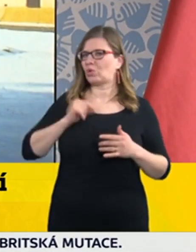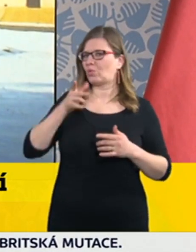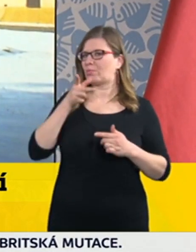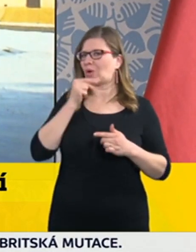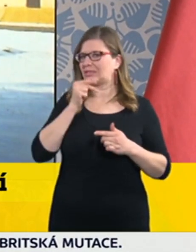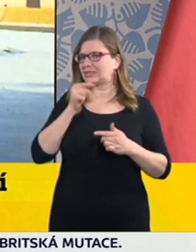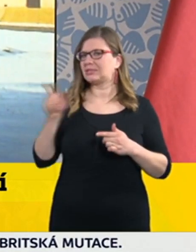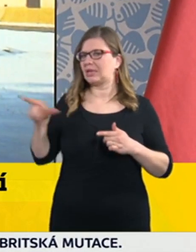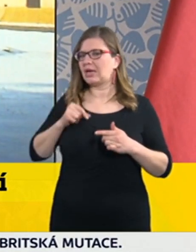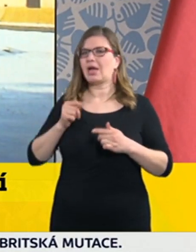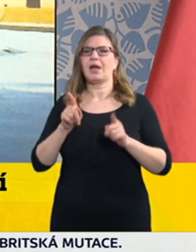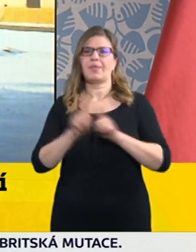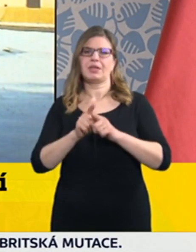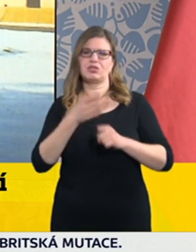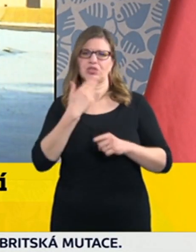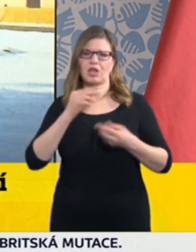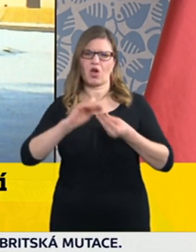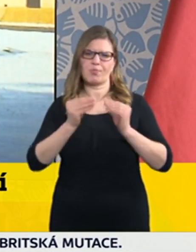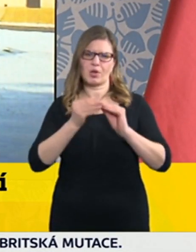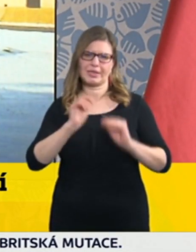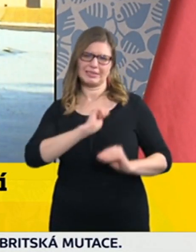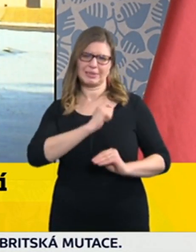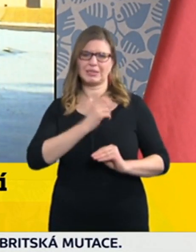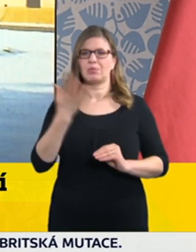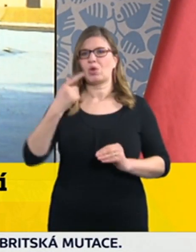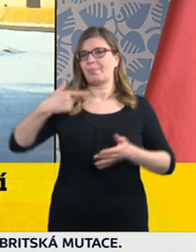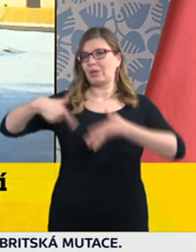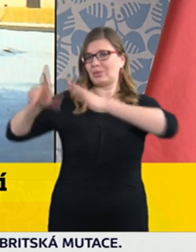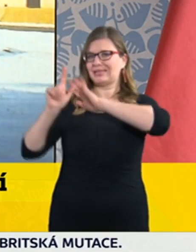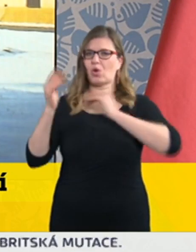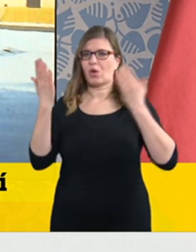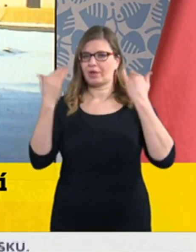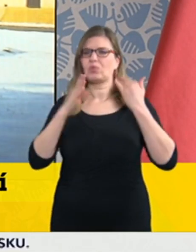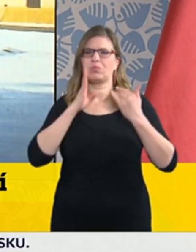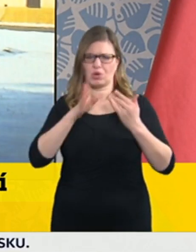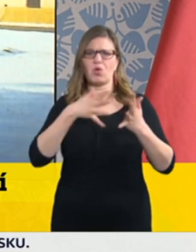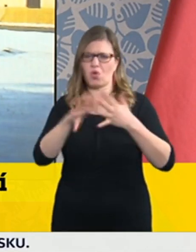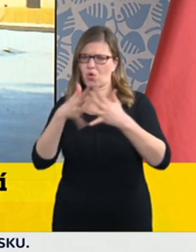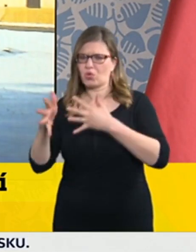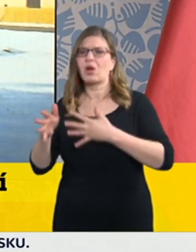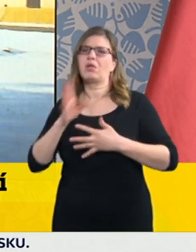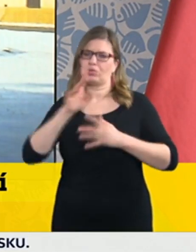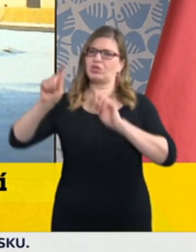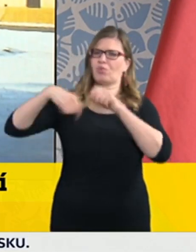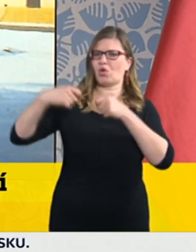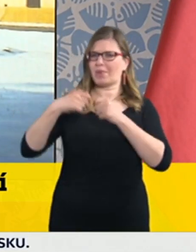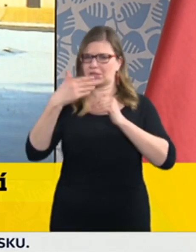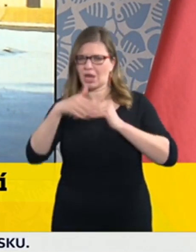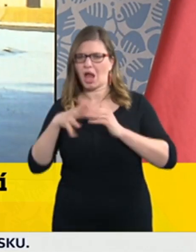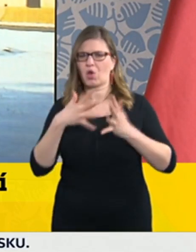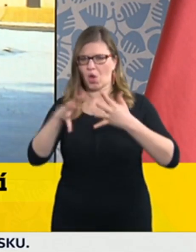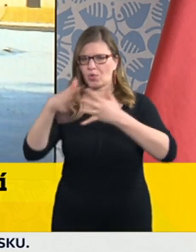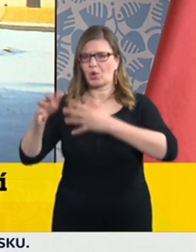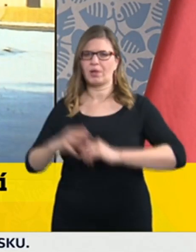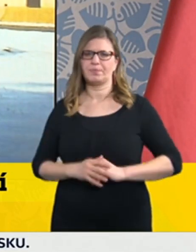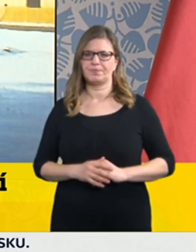obchodní inspekce zrealizovali kontroly minulý víkend a v té spolupráci budeme pokračovat. Kontrolní činnost sama o sobě